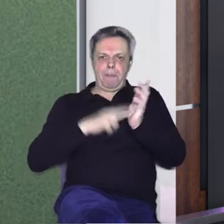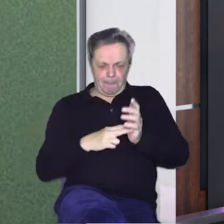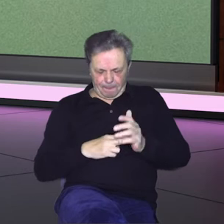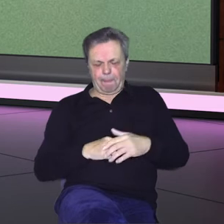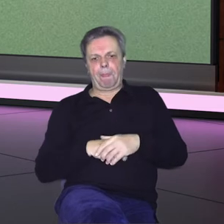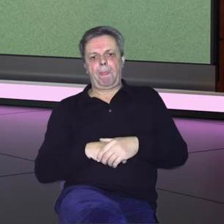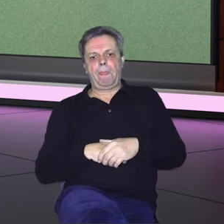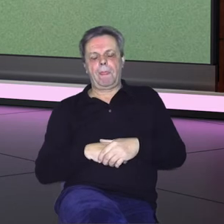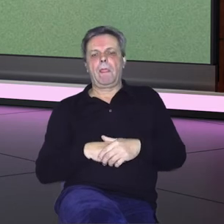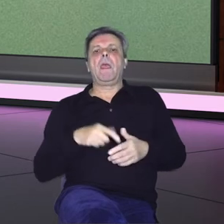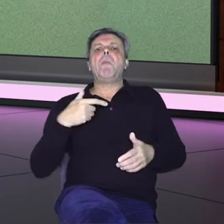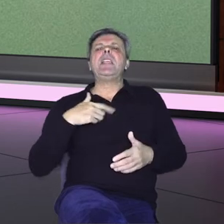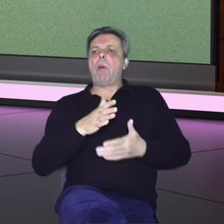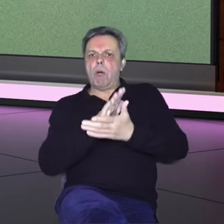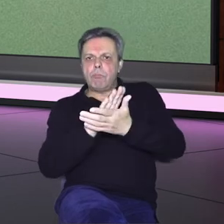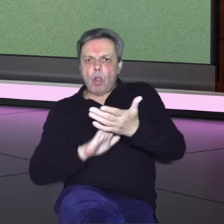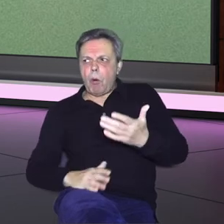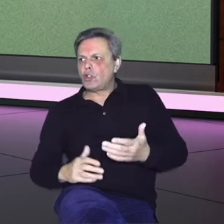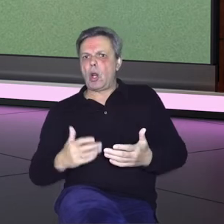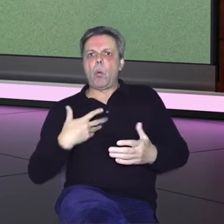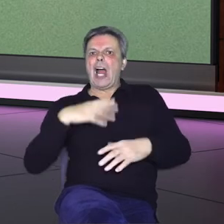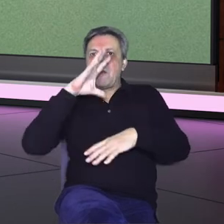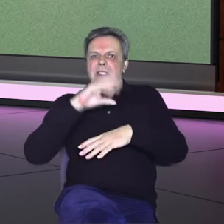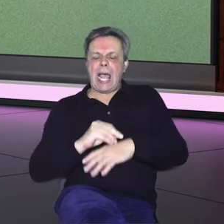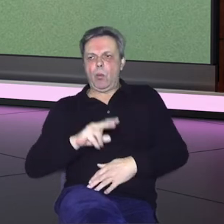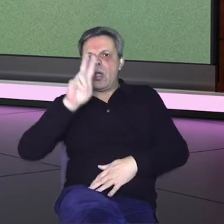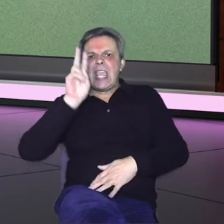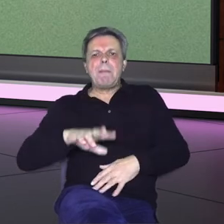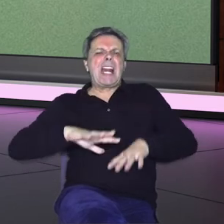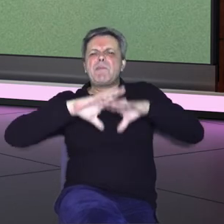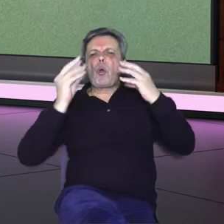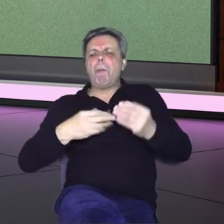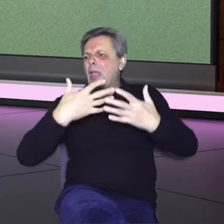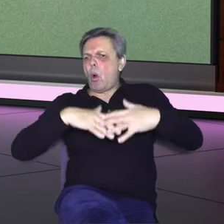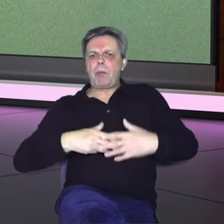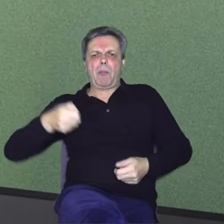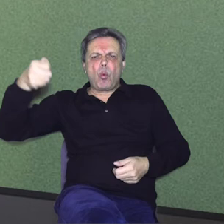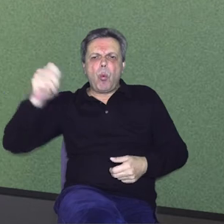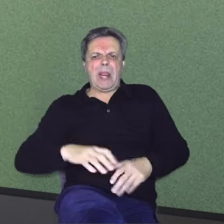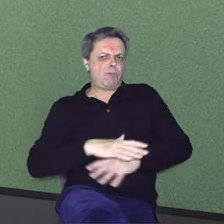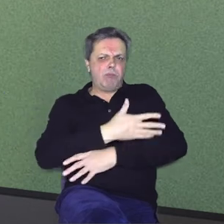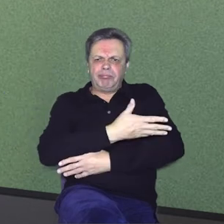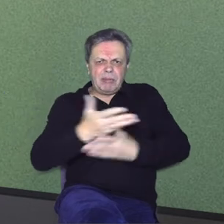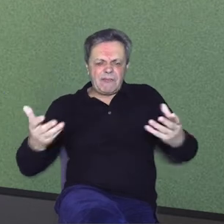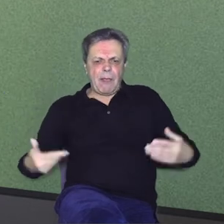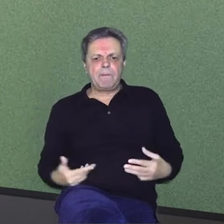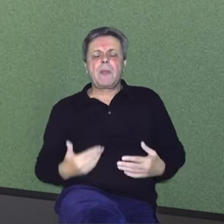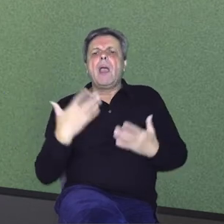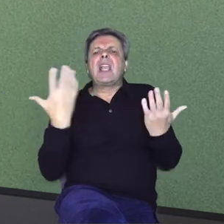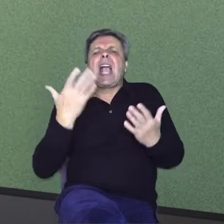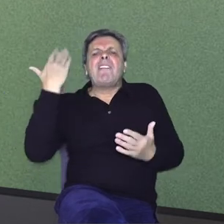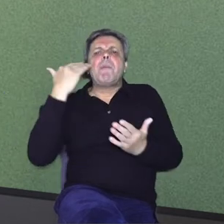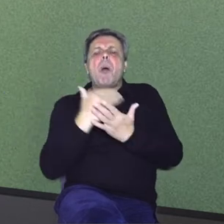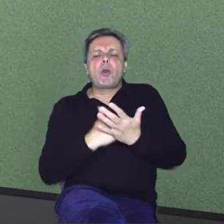Radio Dublinu. I mi smo to pokrenuli u našem stančiću, imali smo kompletnu opremu, kupili smo... Hvala Bogu. A što je program bio?